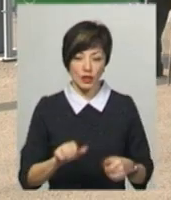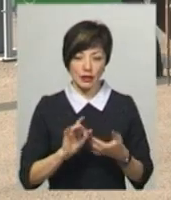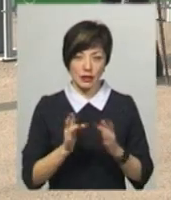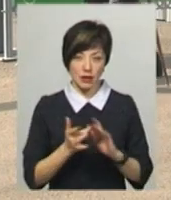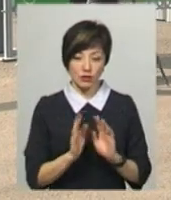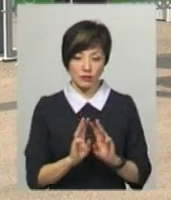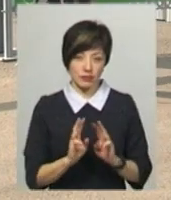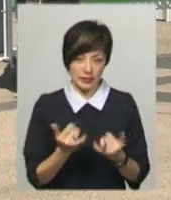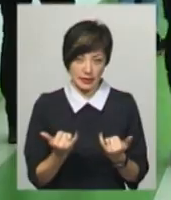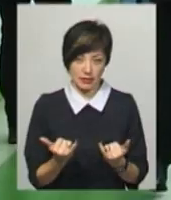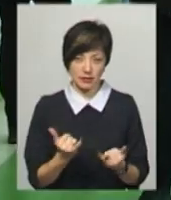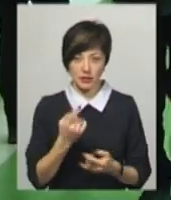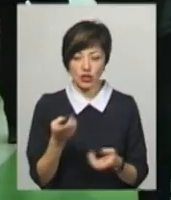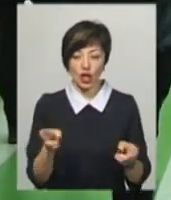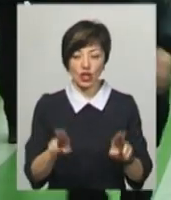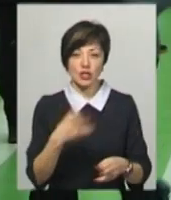-режимі залишити свої відгуки.